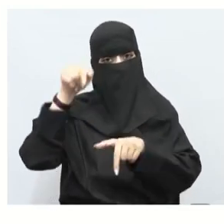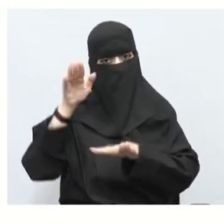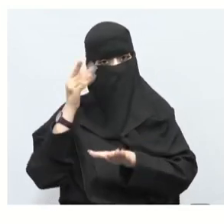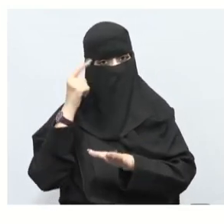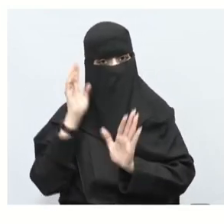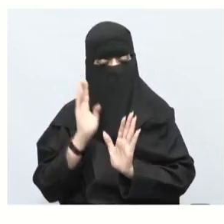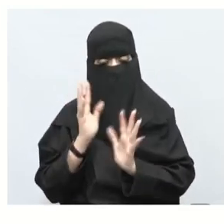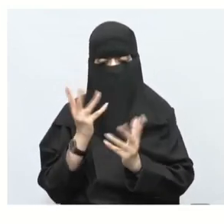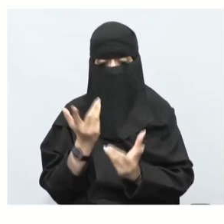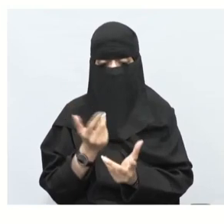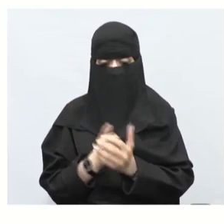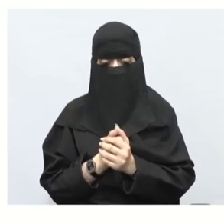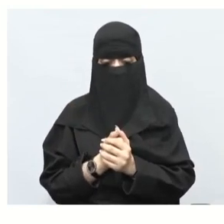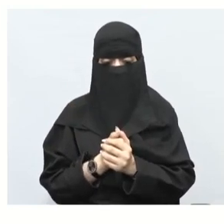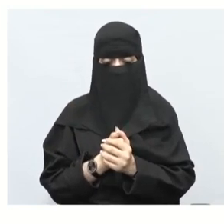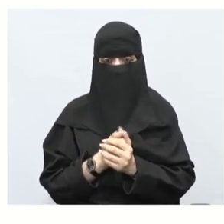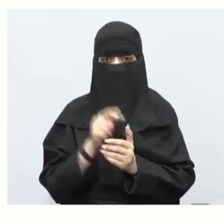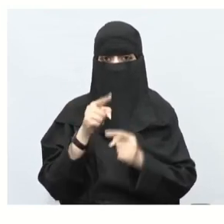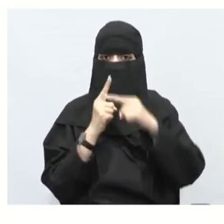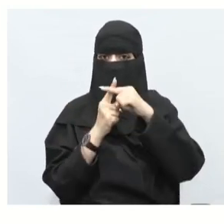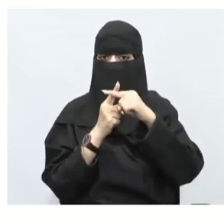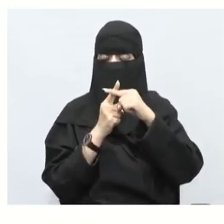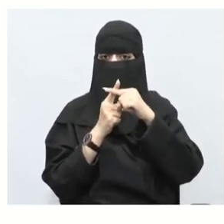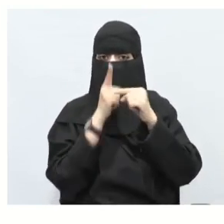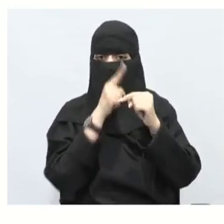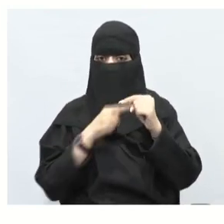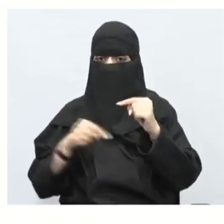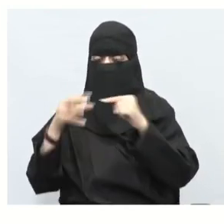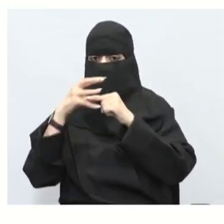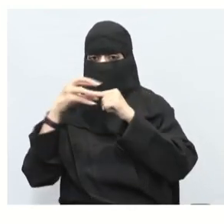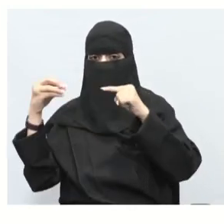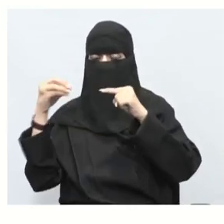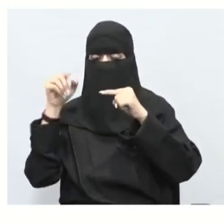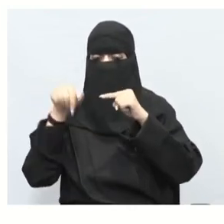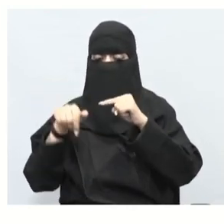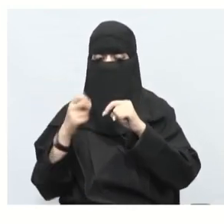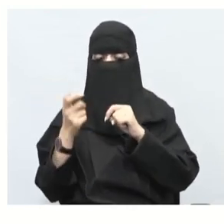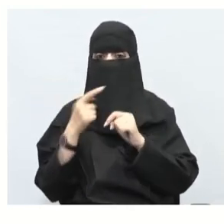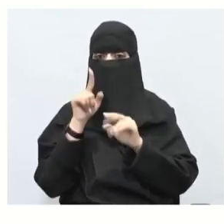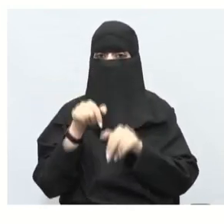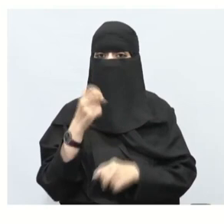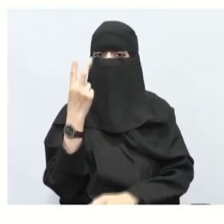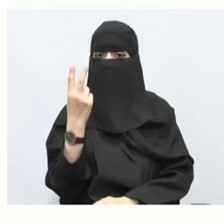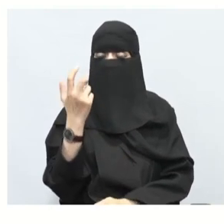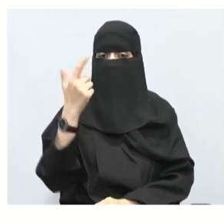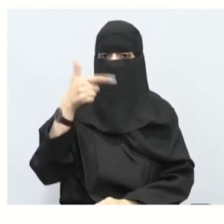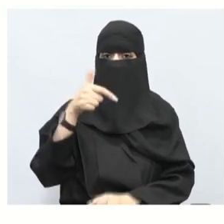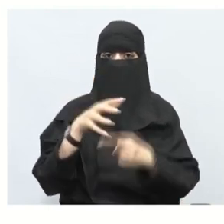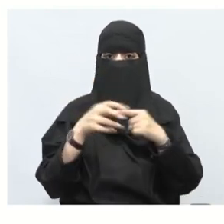سناء وش ما هذا الآن تلاحظون؟ جمع فتصبح طرح وتطرح منها ثمانية الآن 72